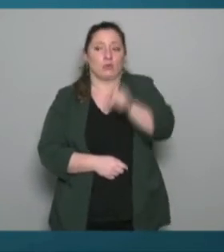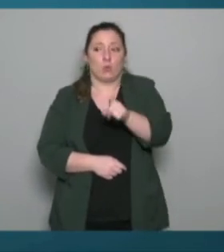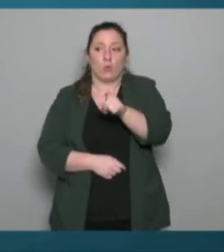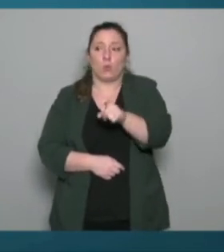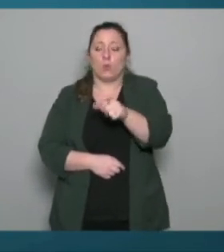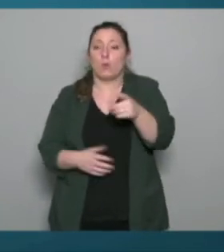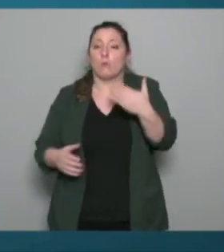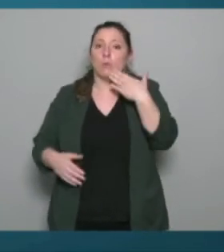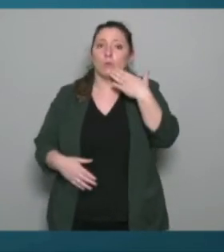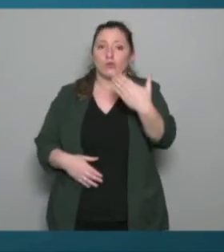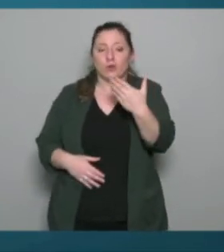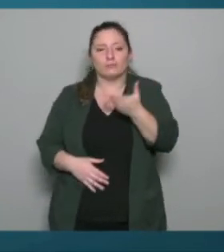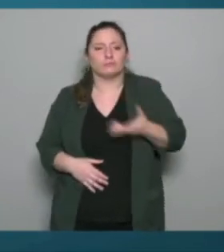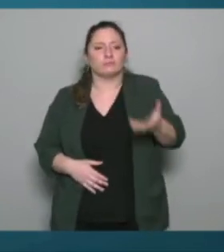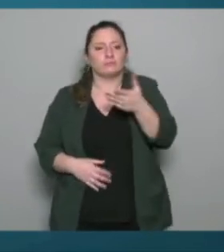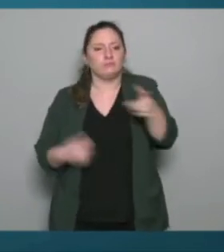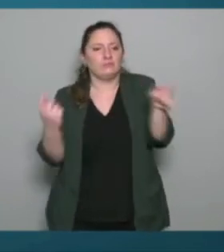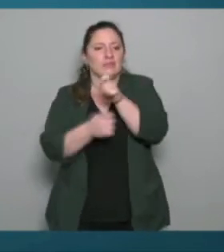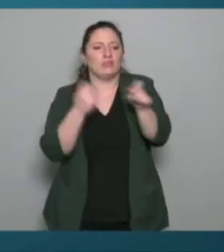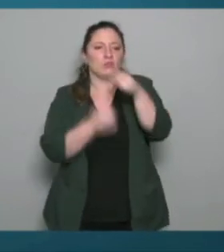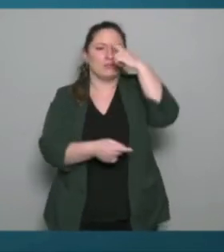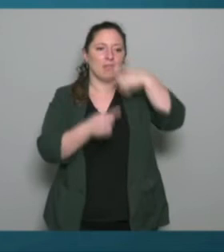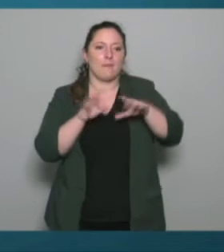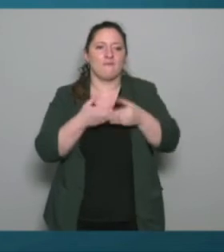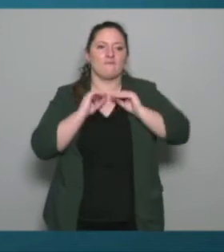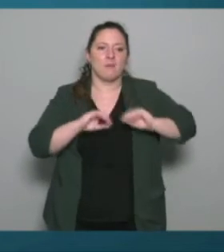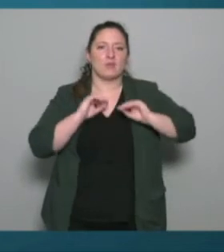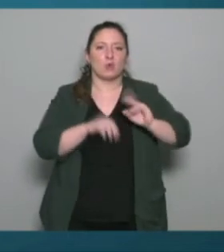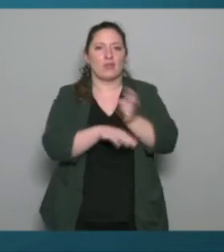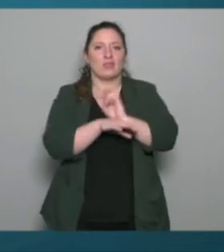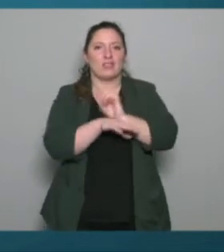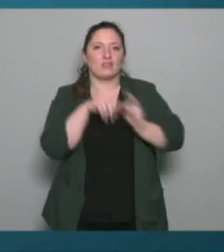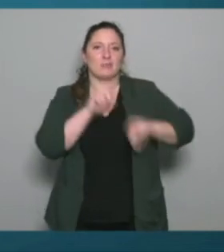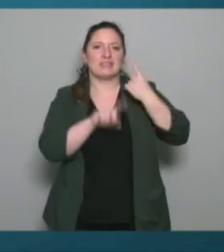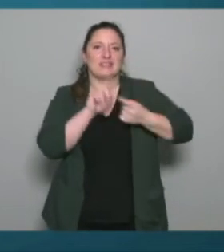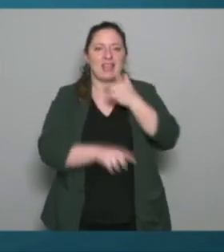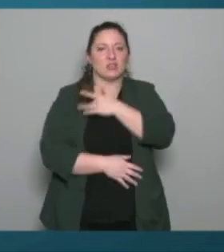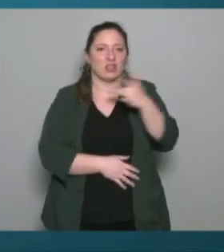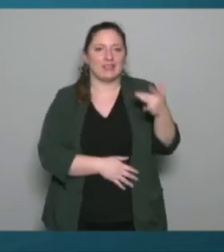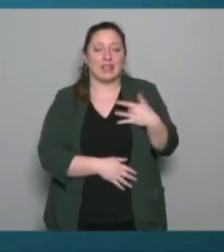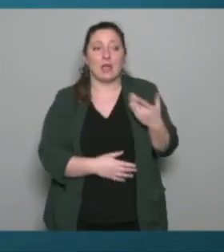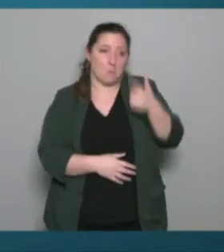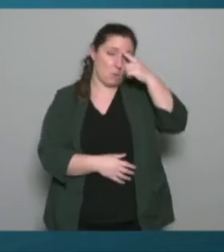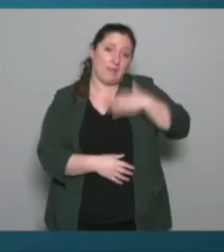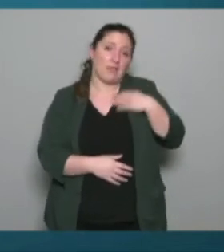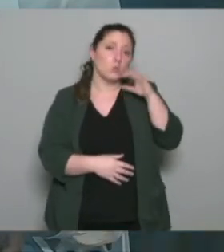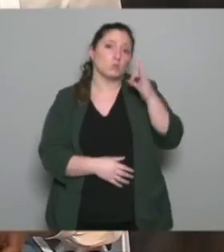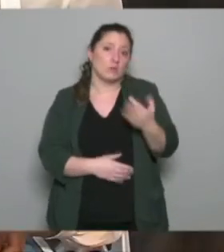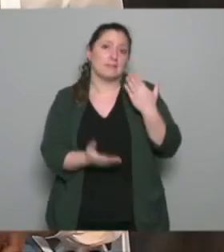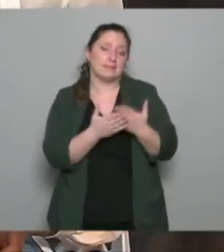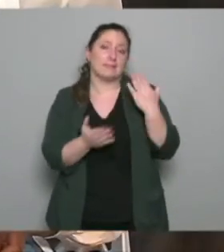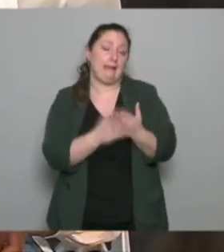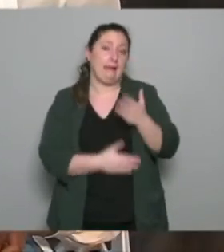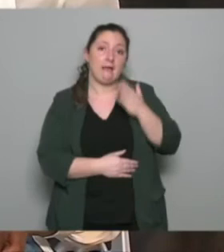donc bonjour vous avez parlé des formations éducateurs spécialisées dans la santé effectivement je pense que c'est l'avenir de nos associations